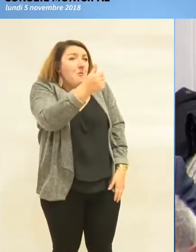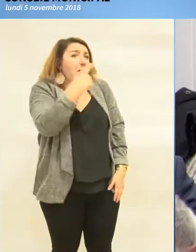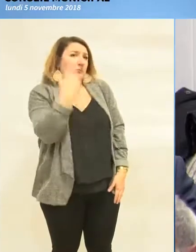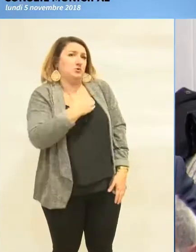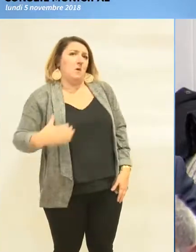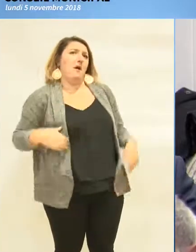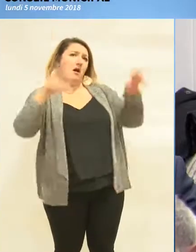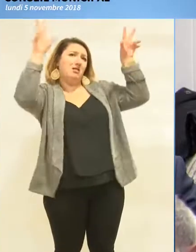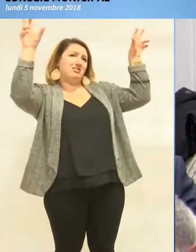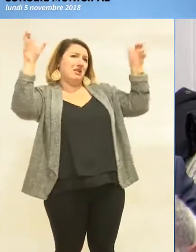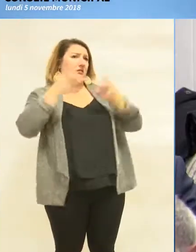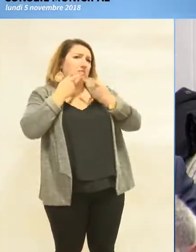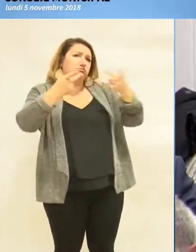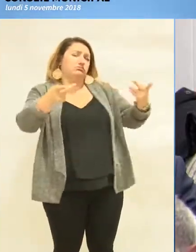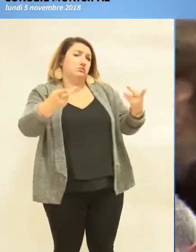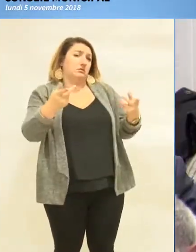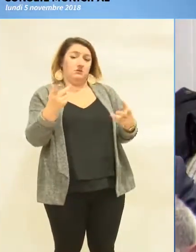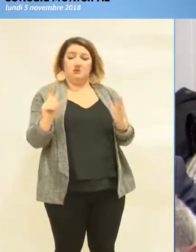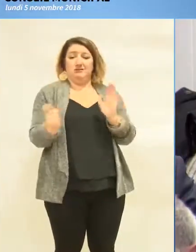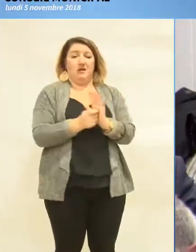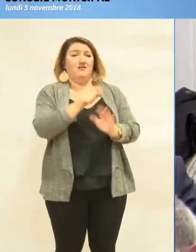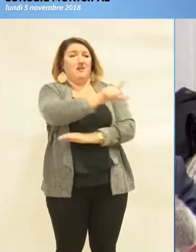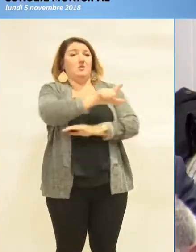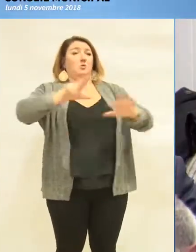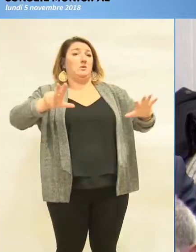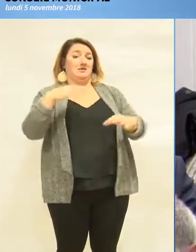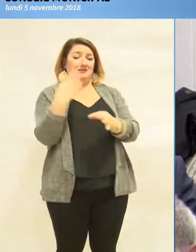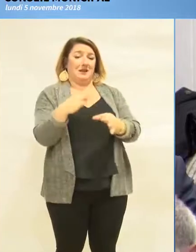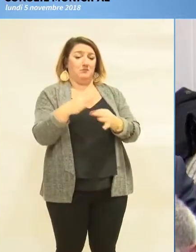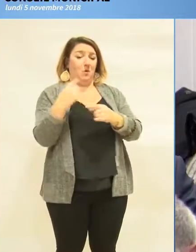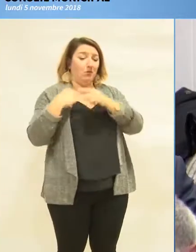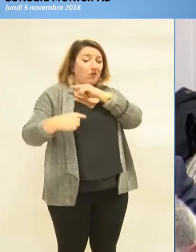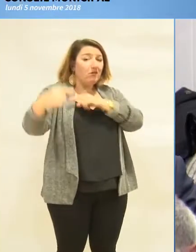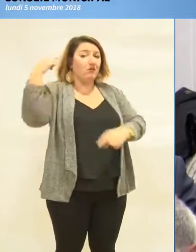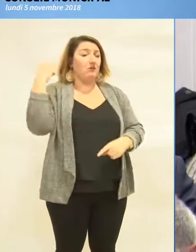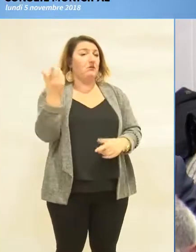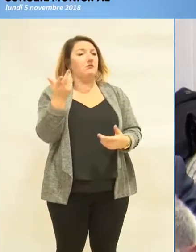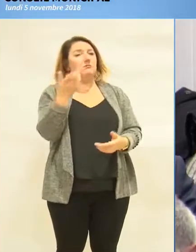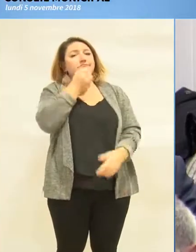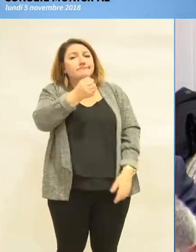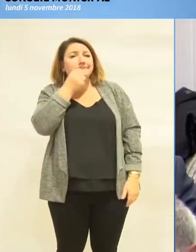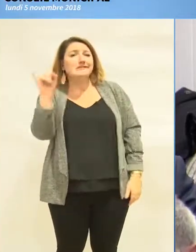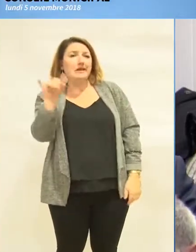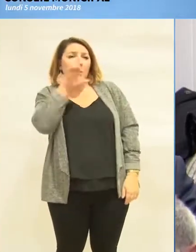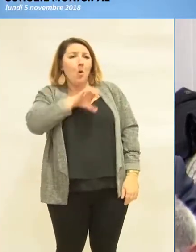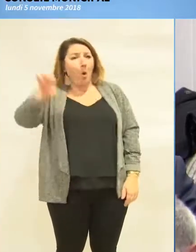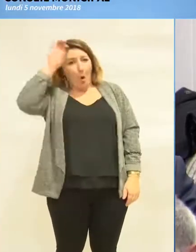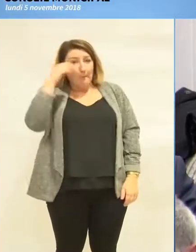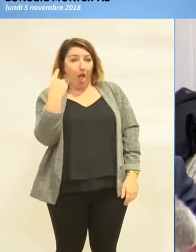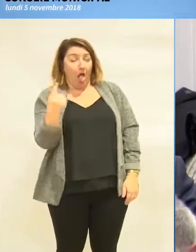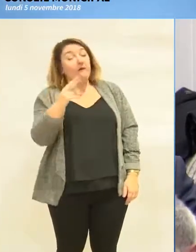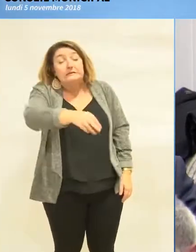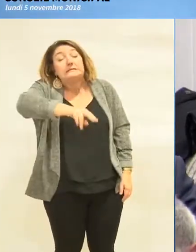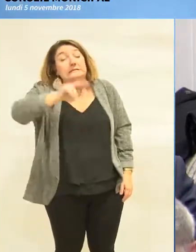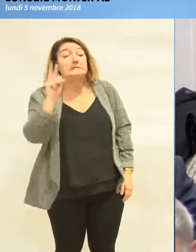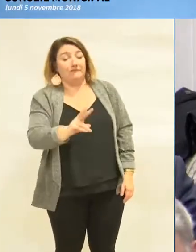dernier, dans une interview pour Europe 1 ? Effectivement, je vous le confirme, la situation est grave.